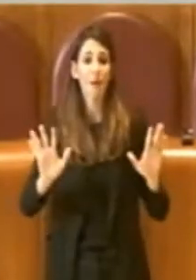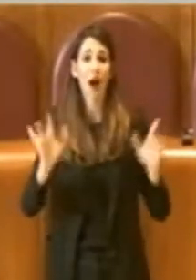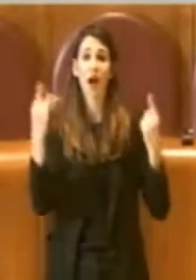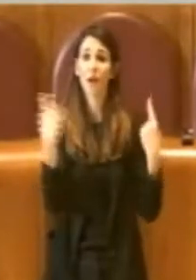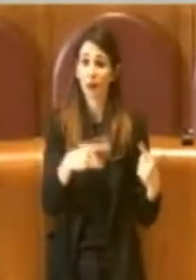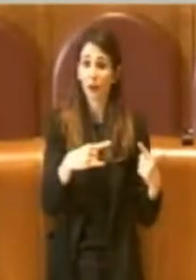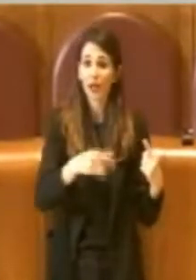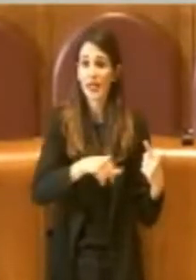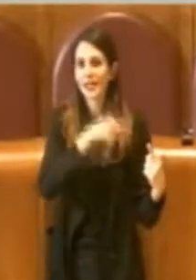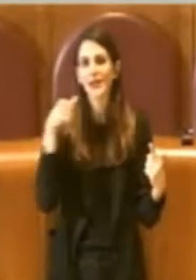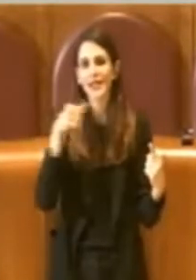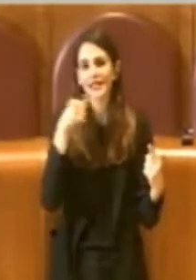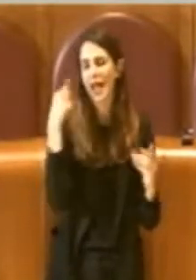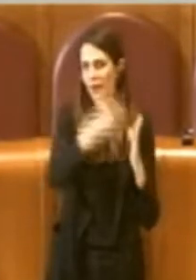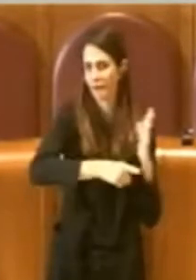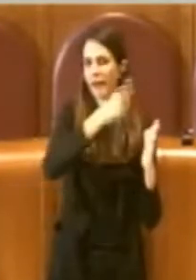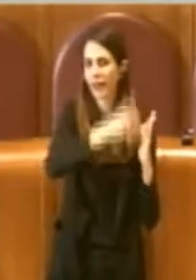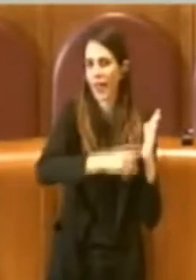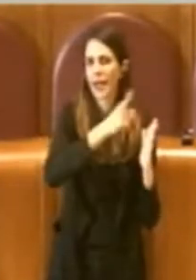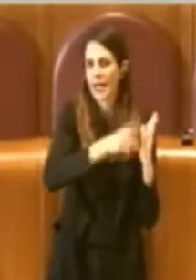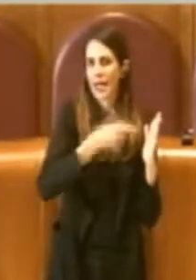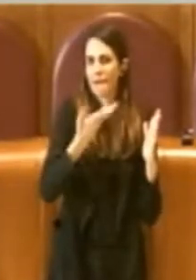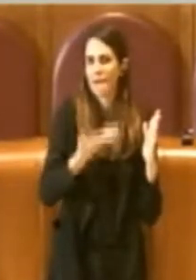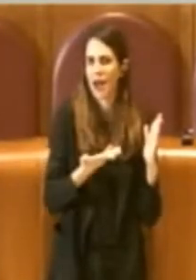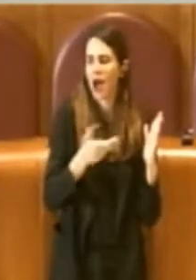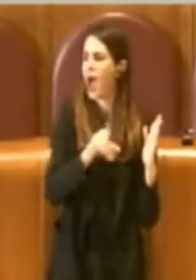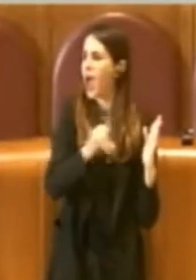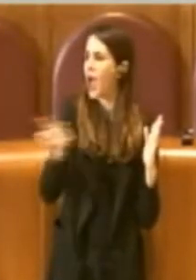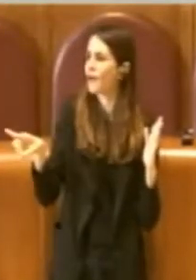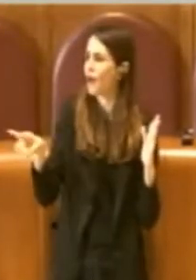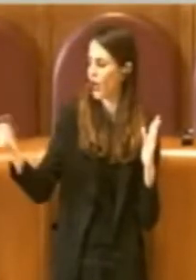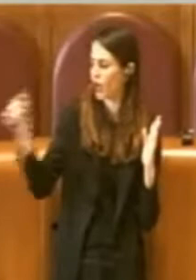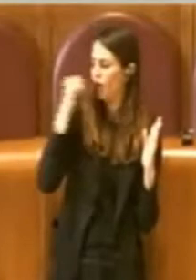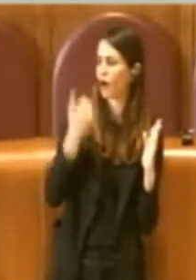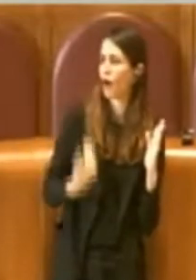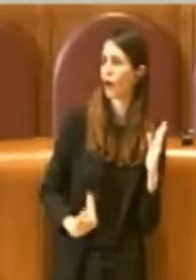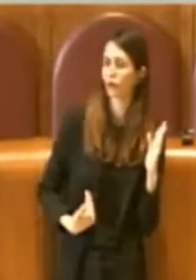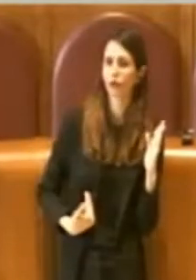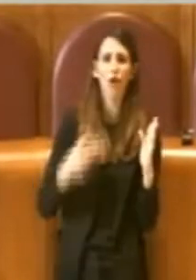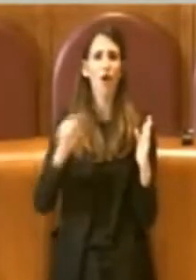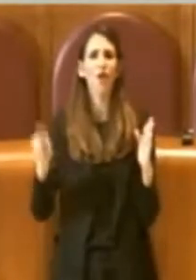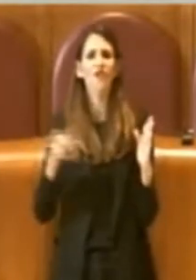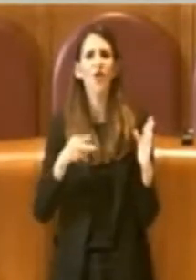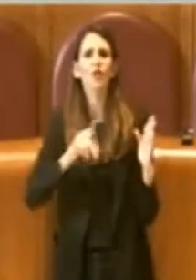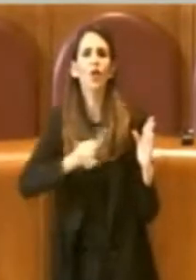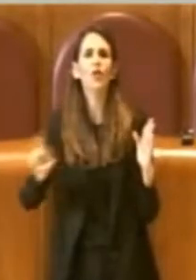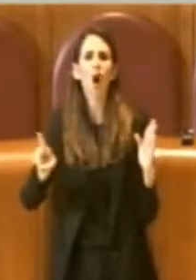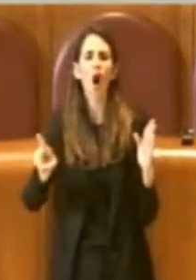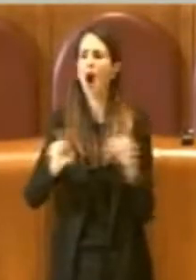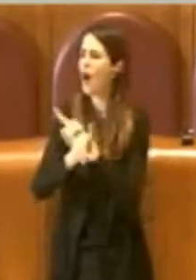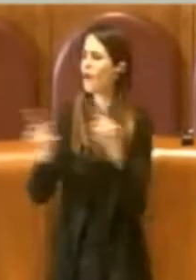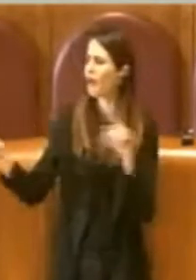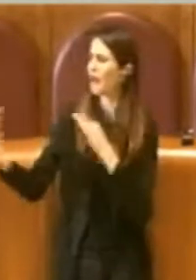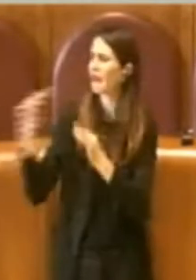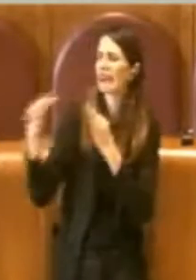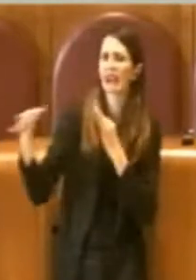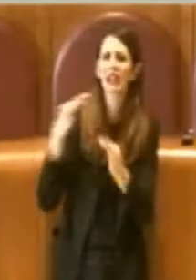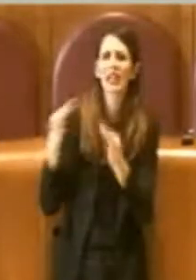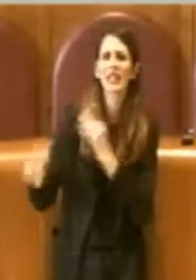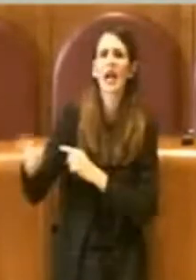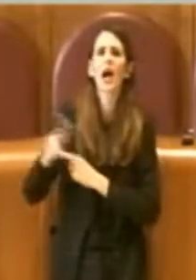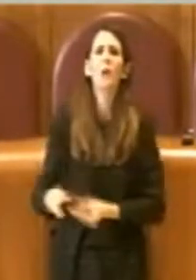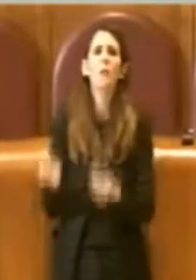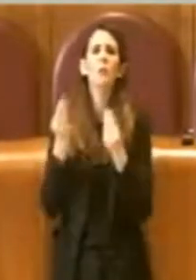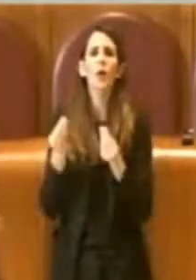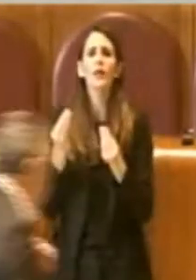passare per l'aula, per cui non capisco per quale ragione vengano a criticare questo documento che fa l'iter corretto. Ora, mi